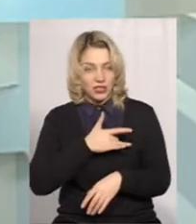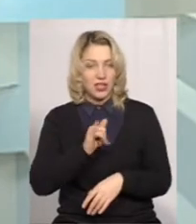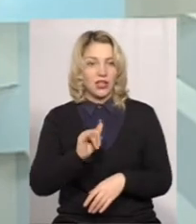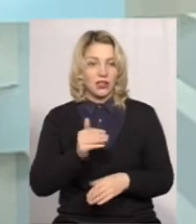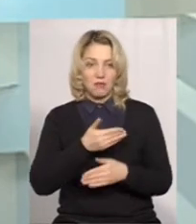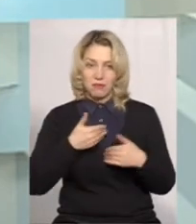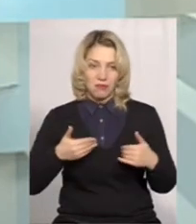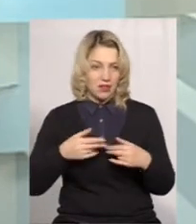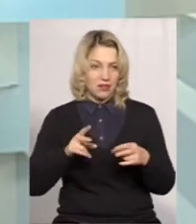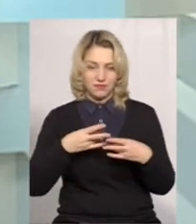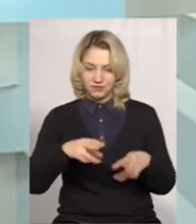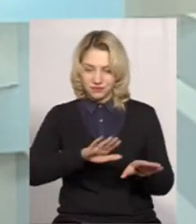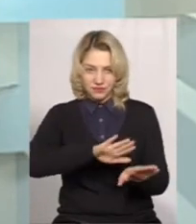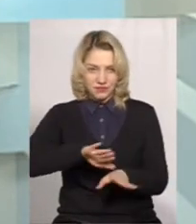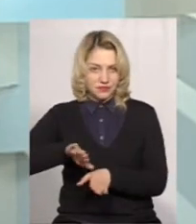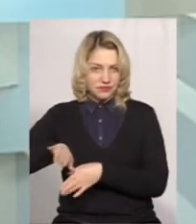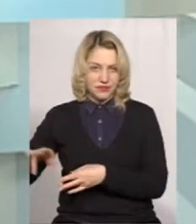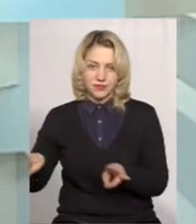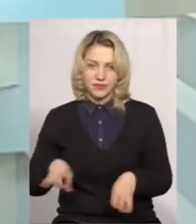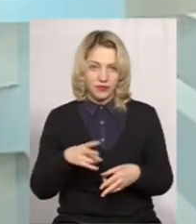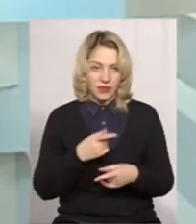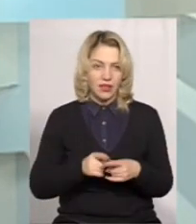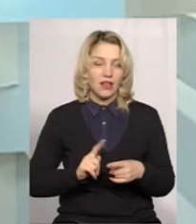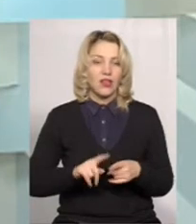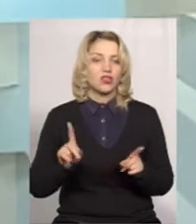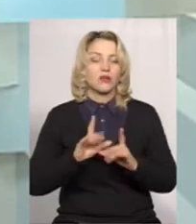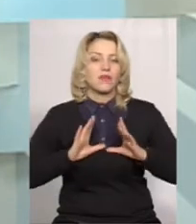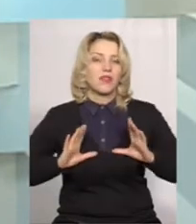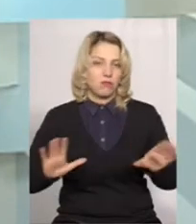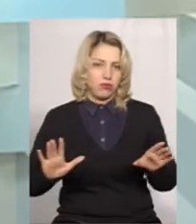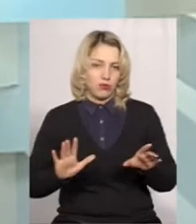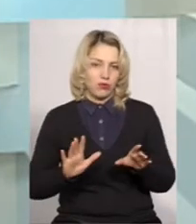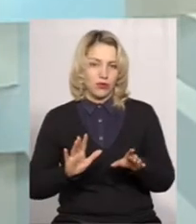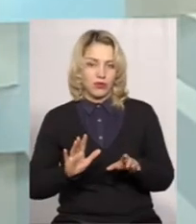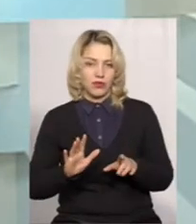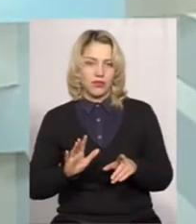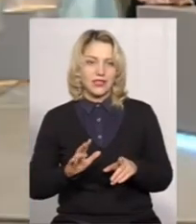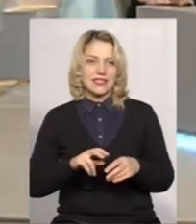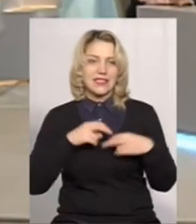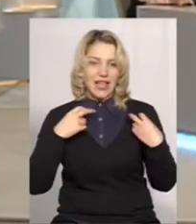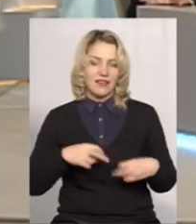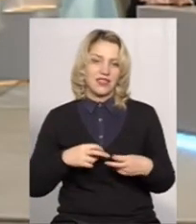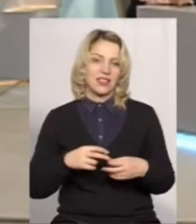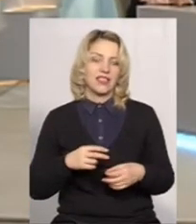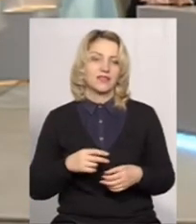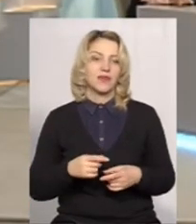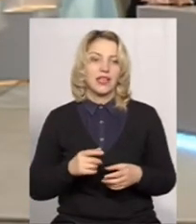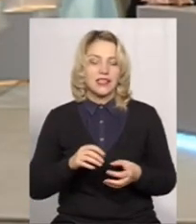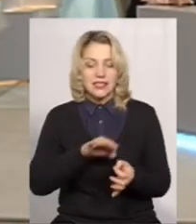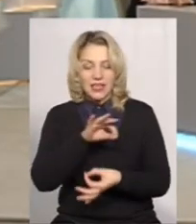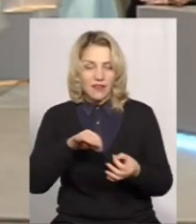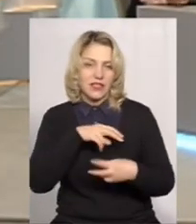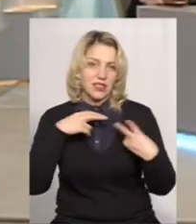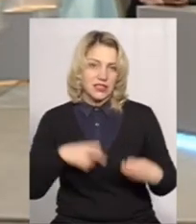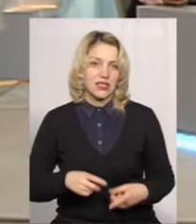уникаємо навіть таких ситуацій, щоб не було зайвих ризиків. Ну, чи